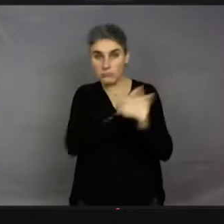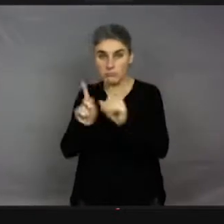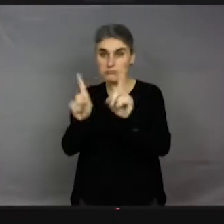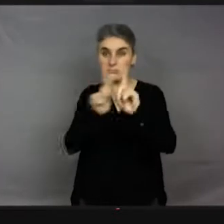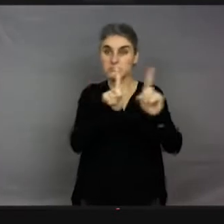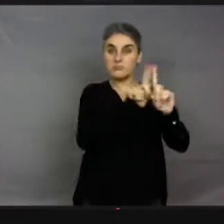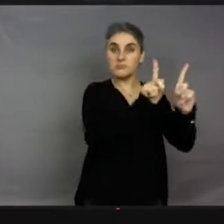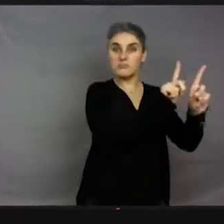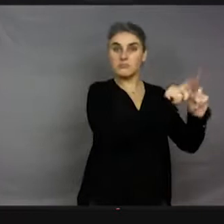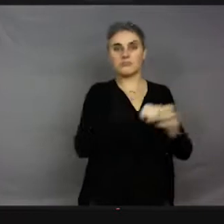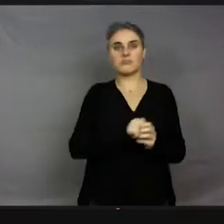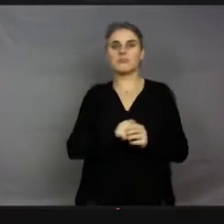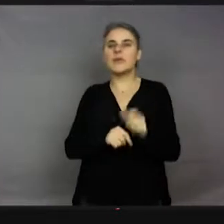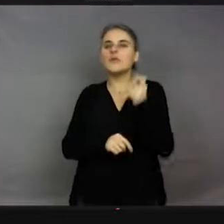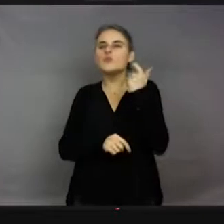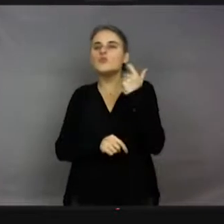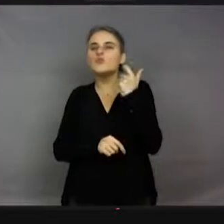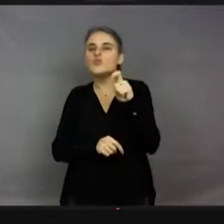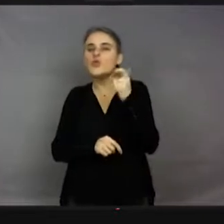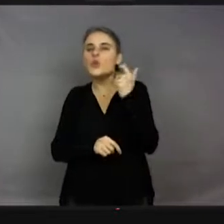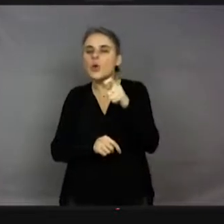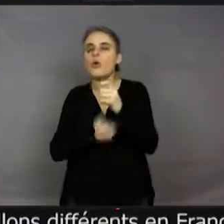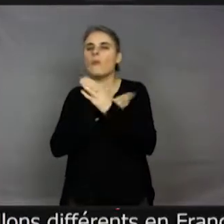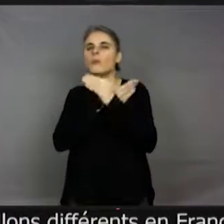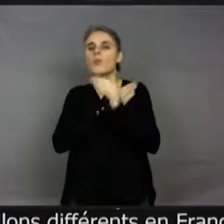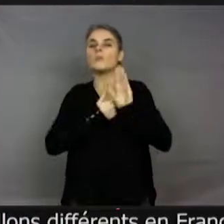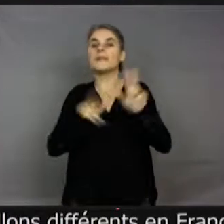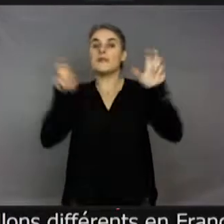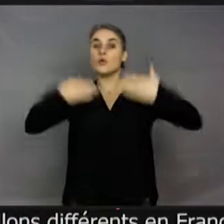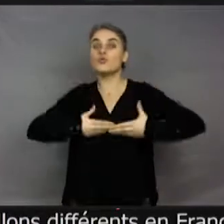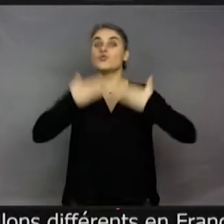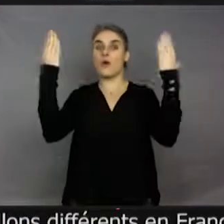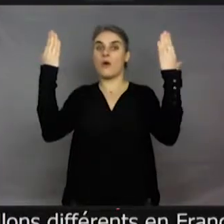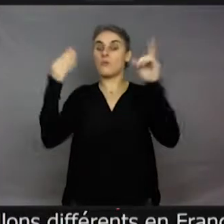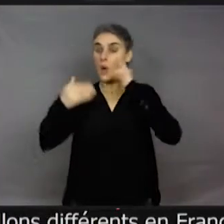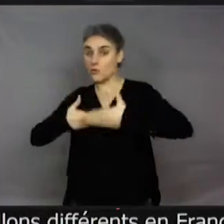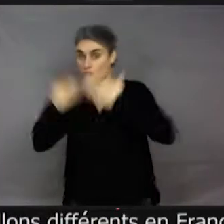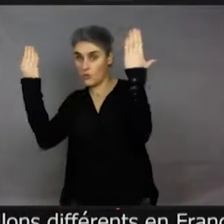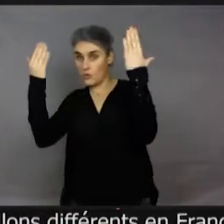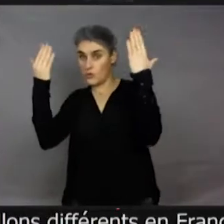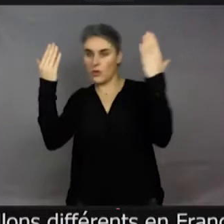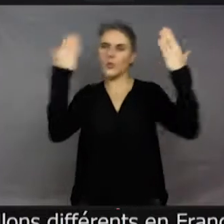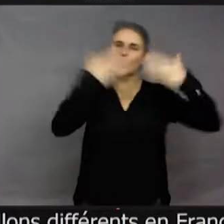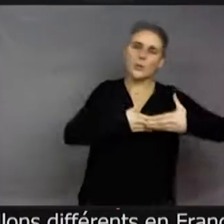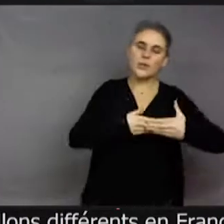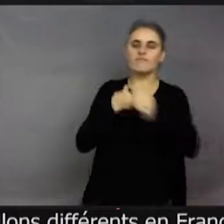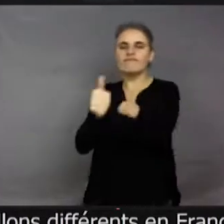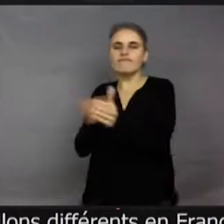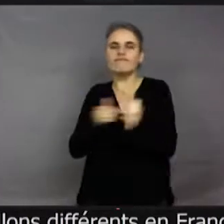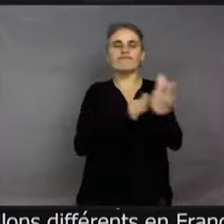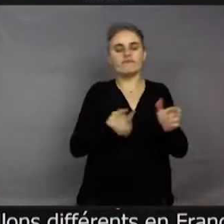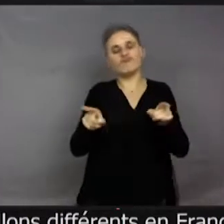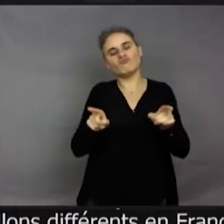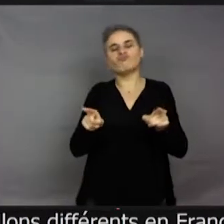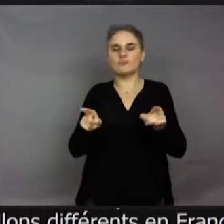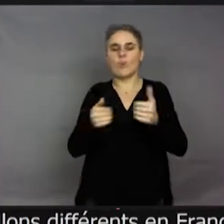'un peu plus de 200 espèces de papillons dits de jour, parce que de jour, nuit, ce n pas tout à fait rigoureux. Donc, l'immense majorité des papillons qui vivent en